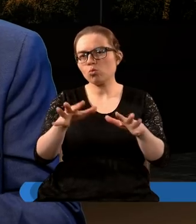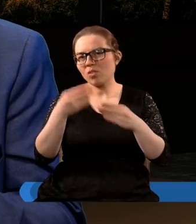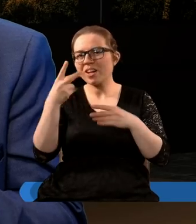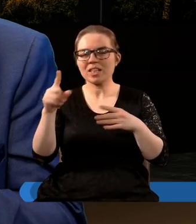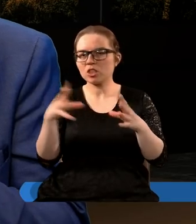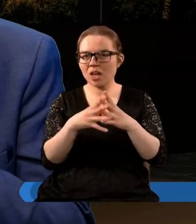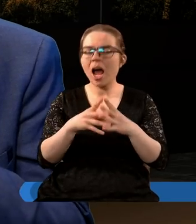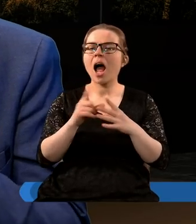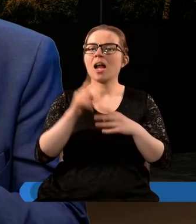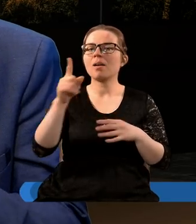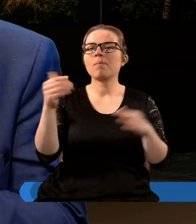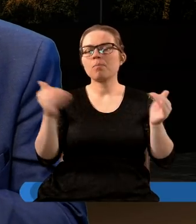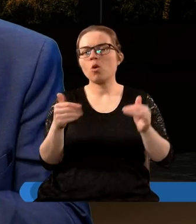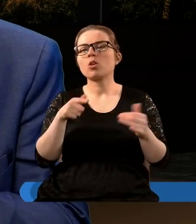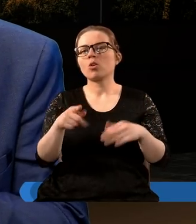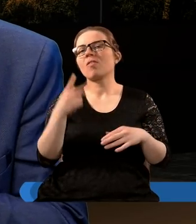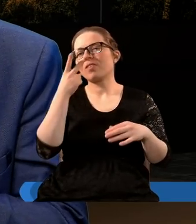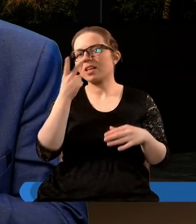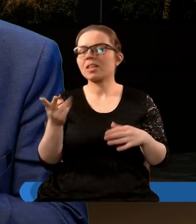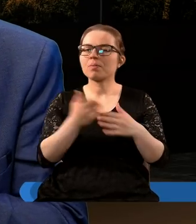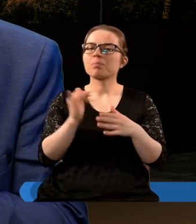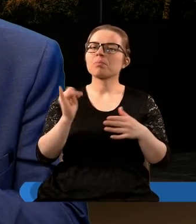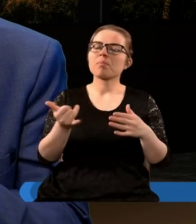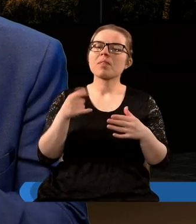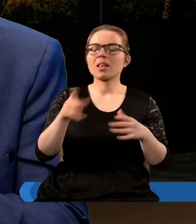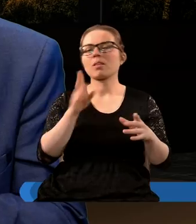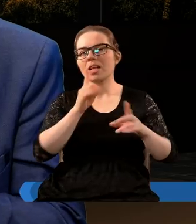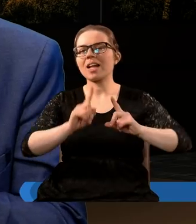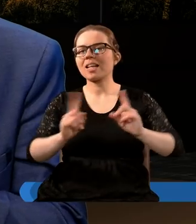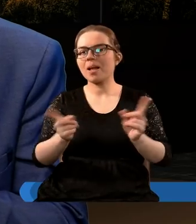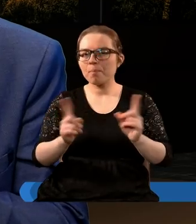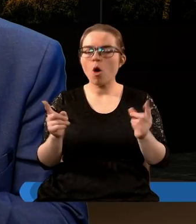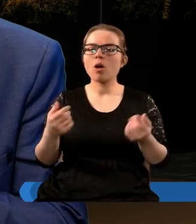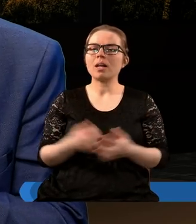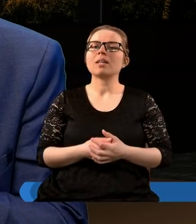tak ale można jedynie tutaj widzieć tu jakiś pewien symbol